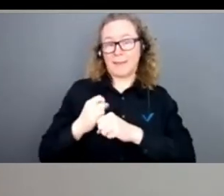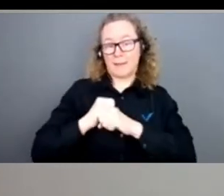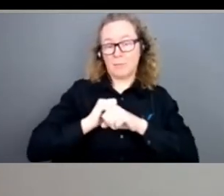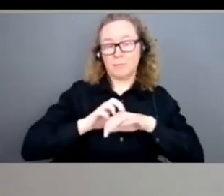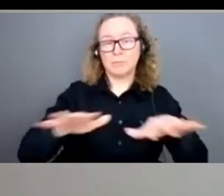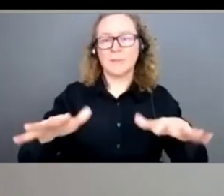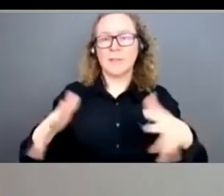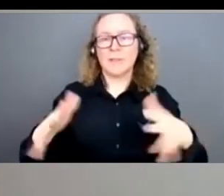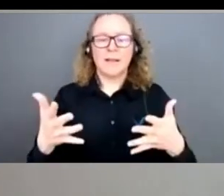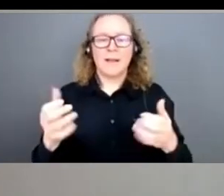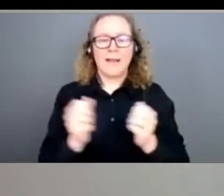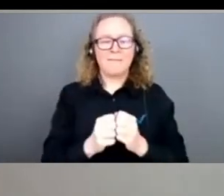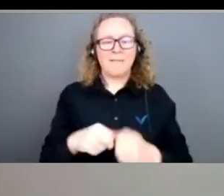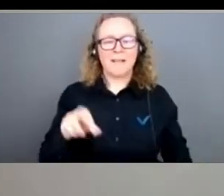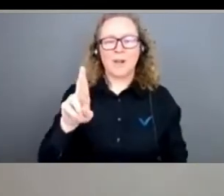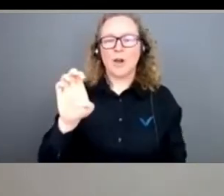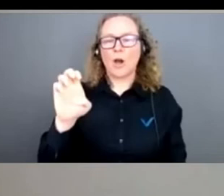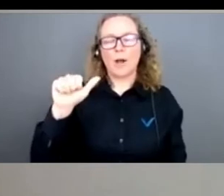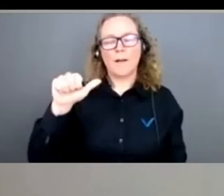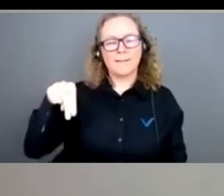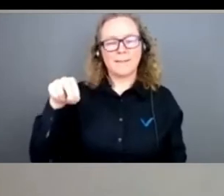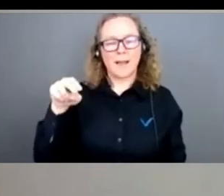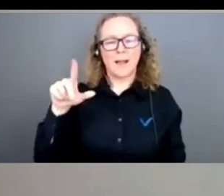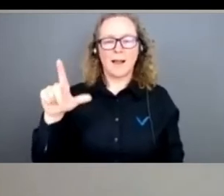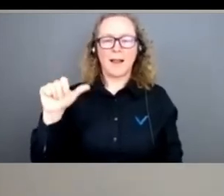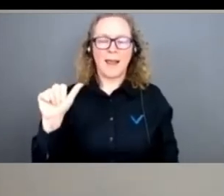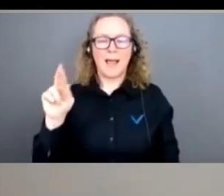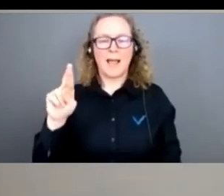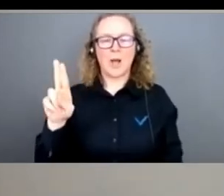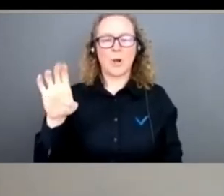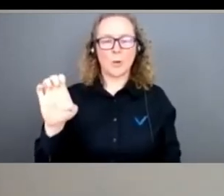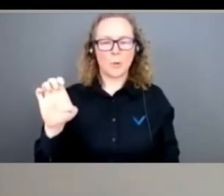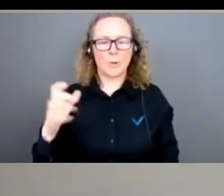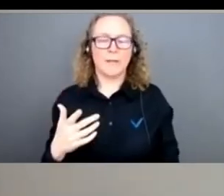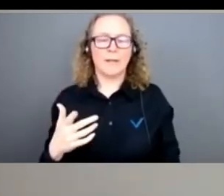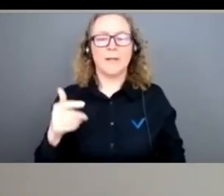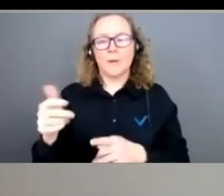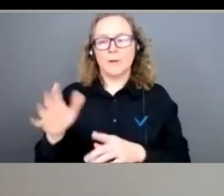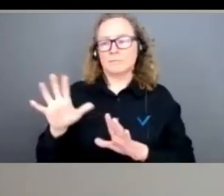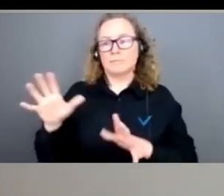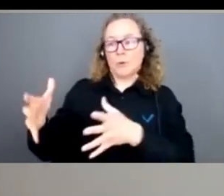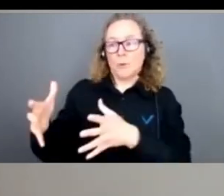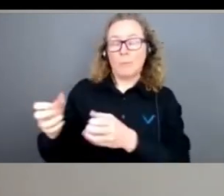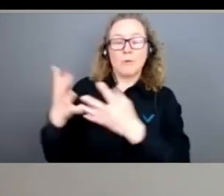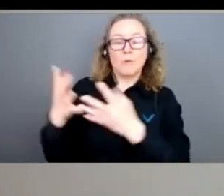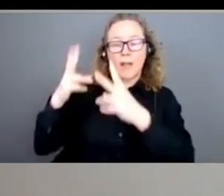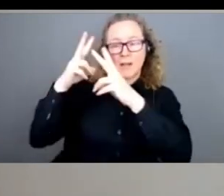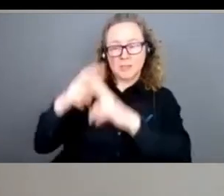avec nous et qui regroupe beaucoup de chercheurs, dont plusieurs qui sont